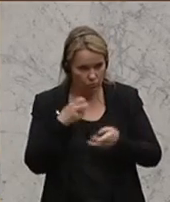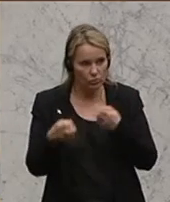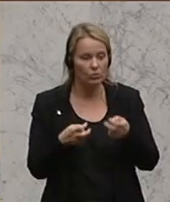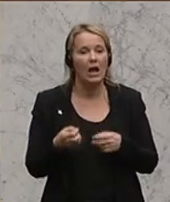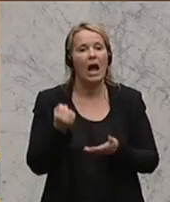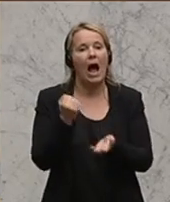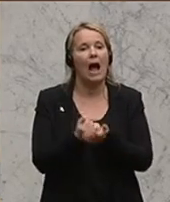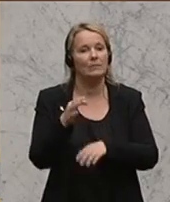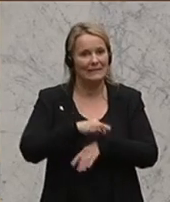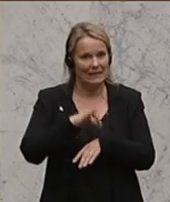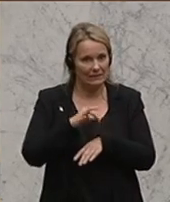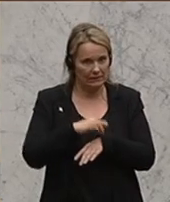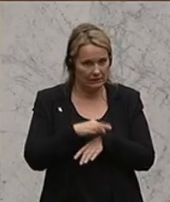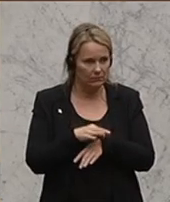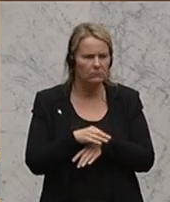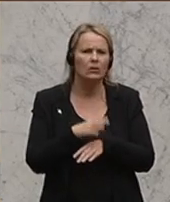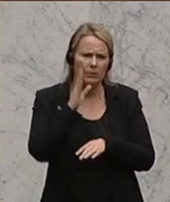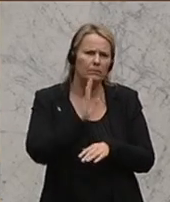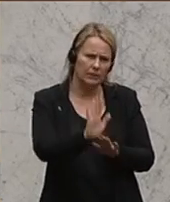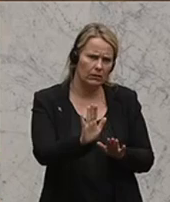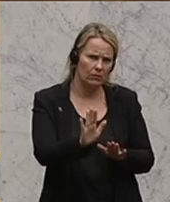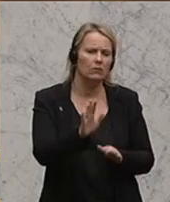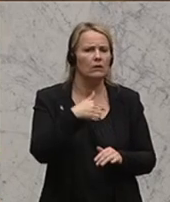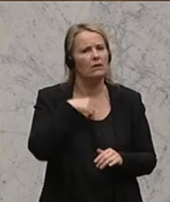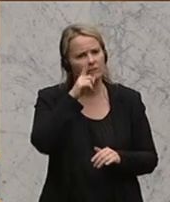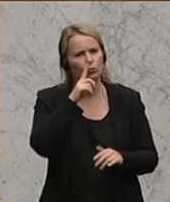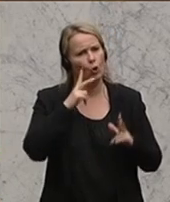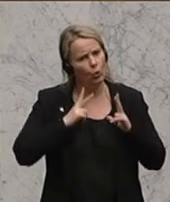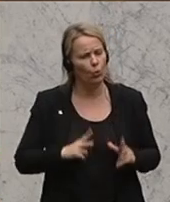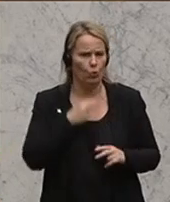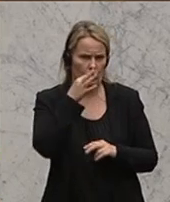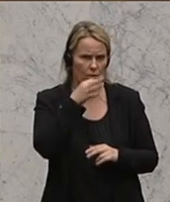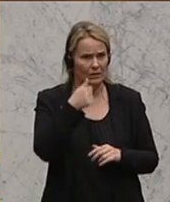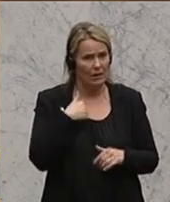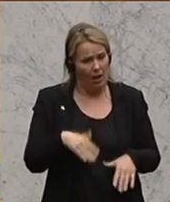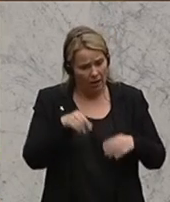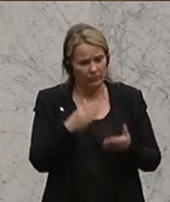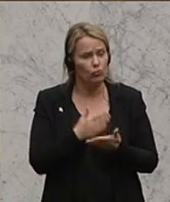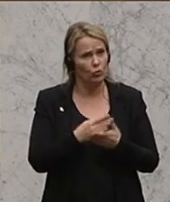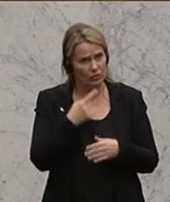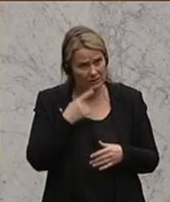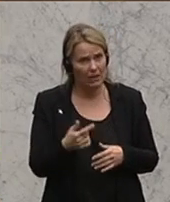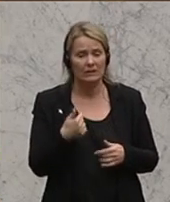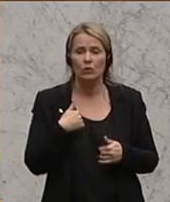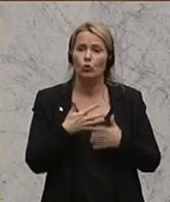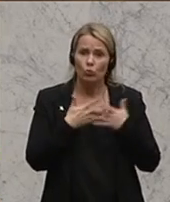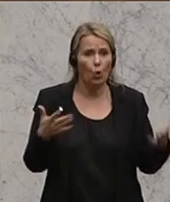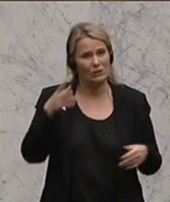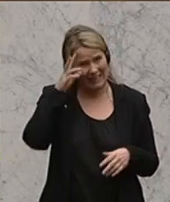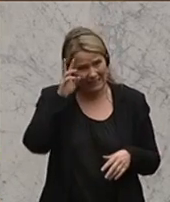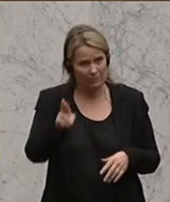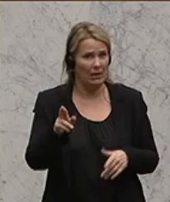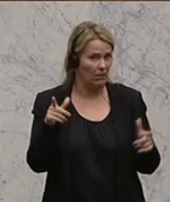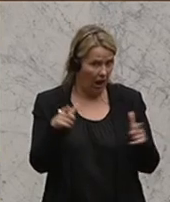Die Amtsärztin hat, ich möchte es wirklich versuchen, ruhig vorzutragen, weil ich habe auch eingangs erwähnt, ich habe großen Respekt vor den